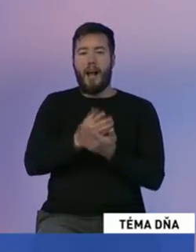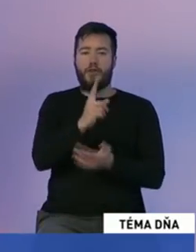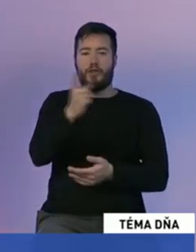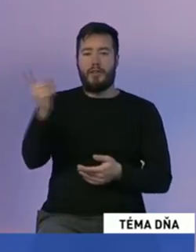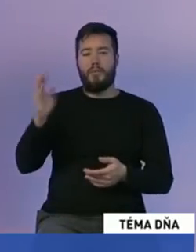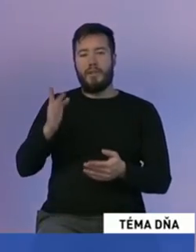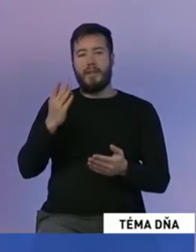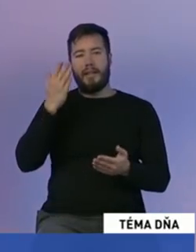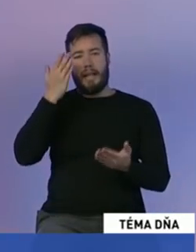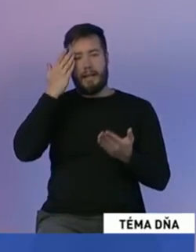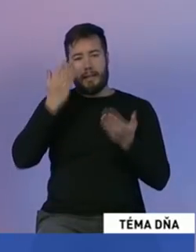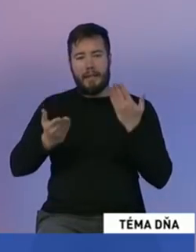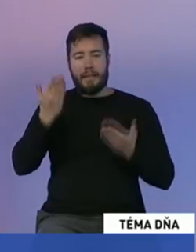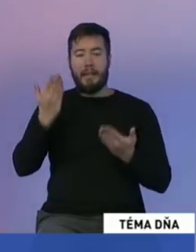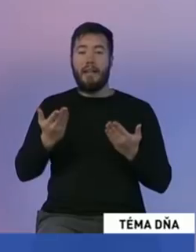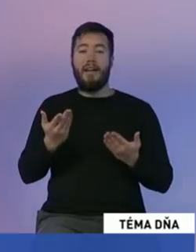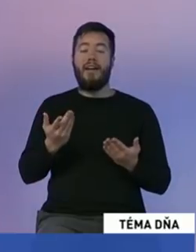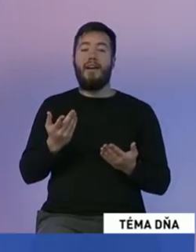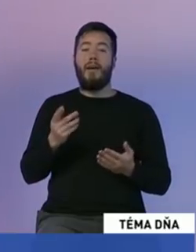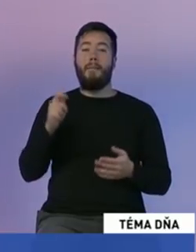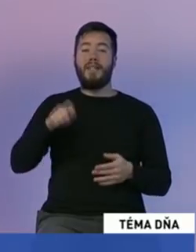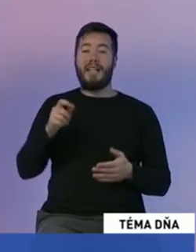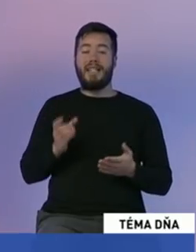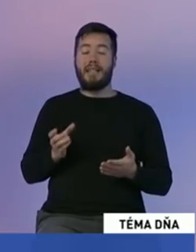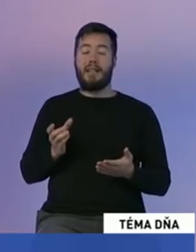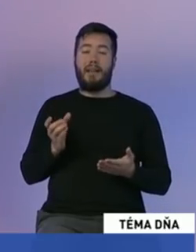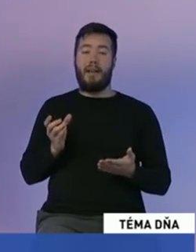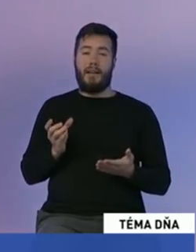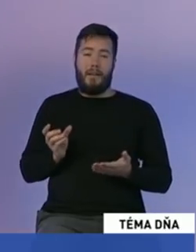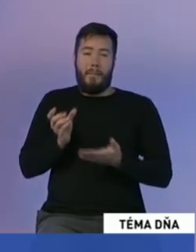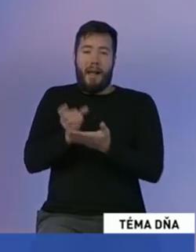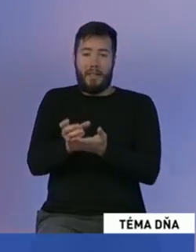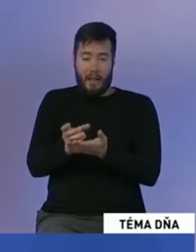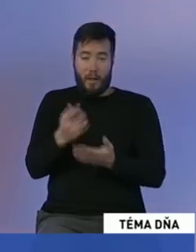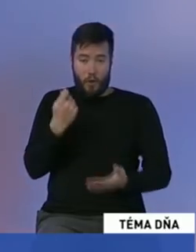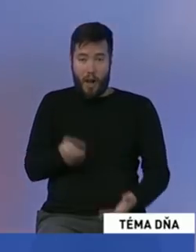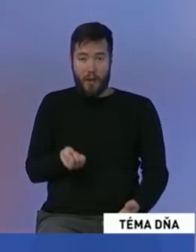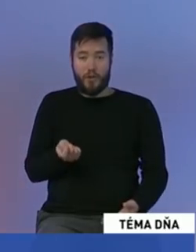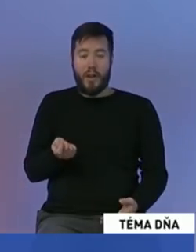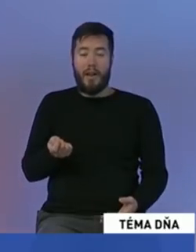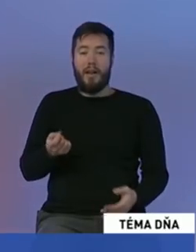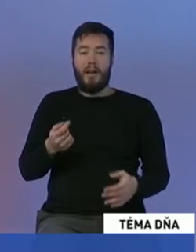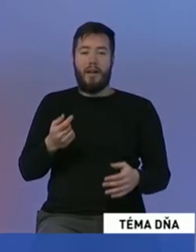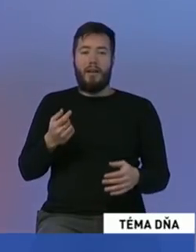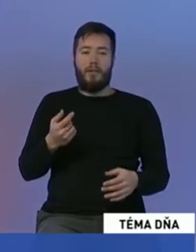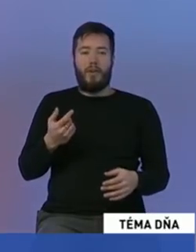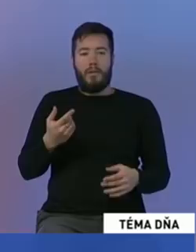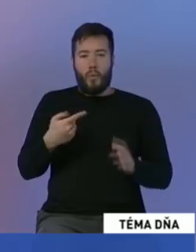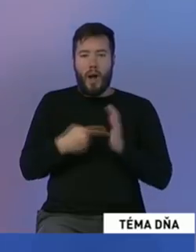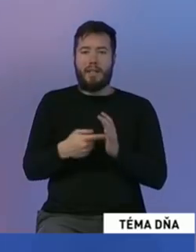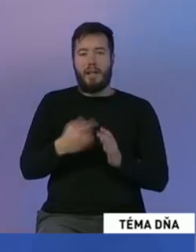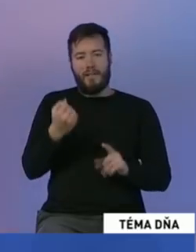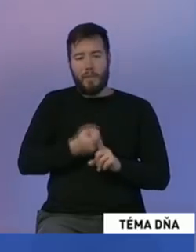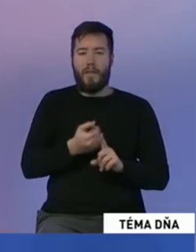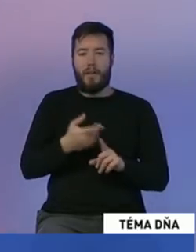si ten svoj poslanecký mandát dokáže pretaviť do tých vecí v tom našom Slovensku. Treba